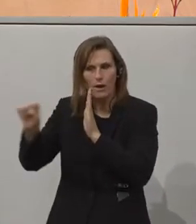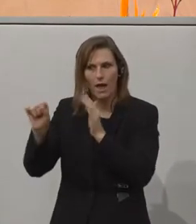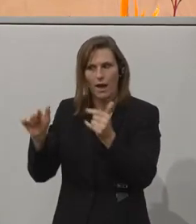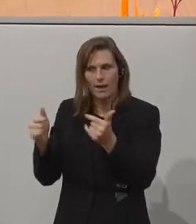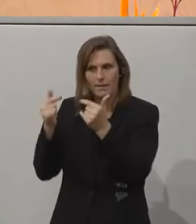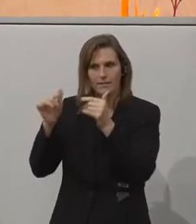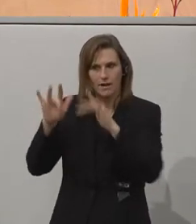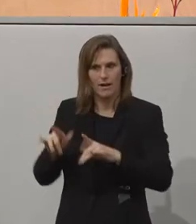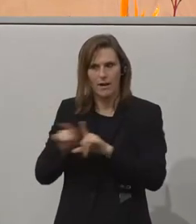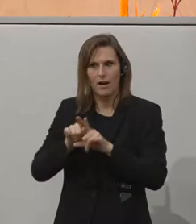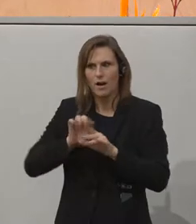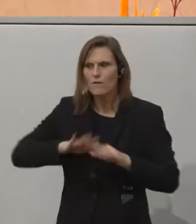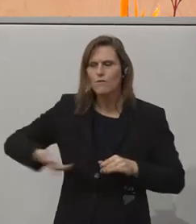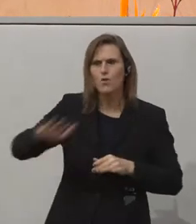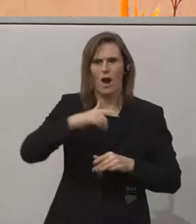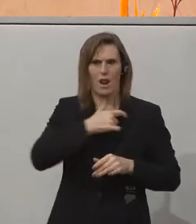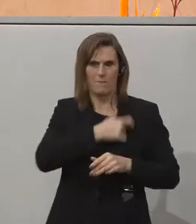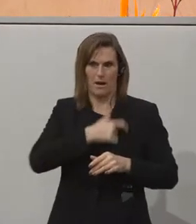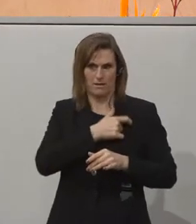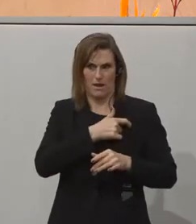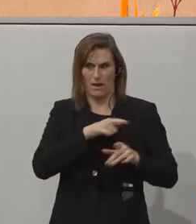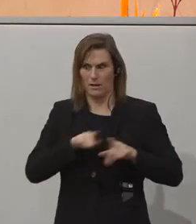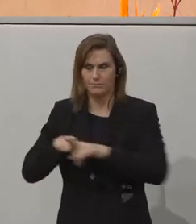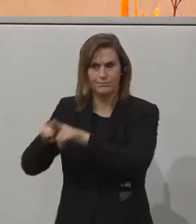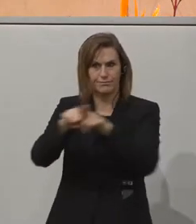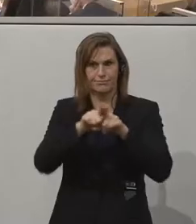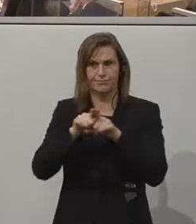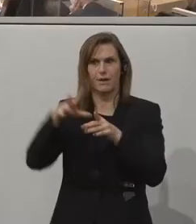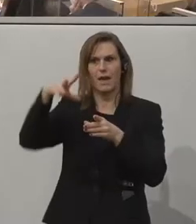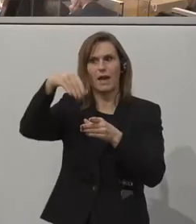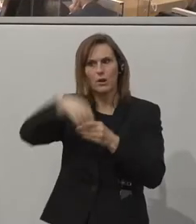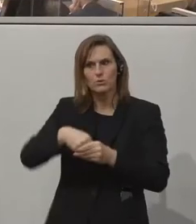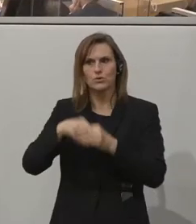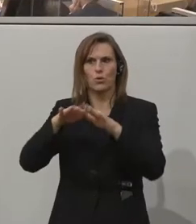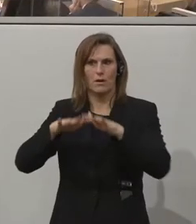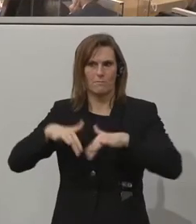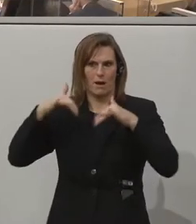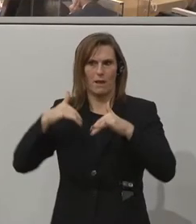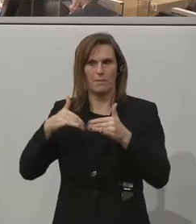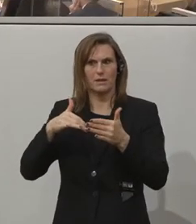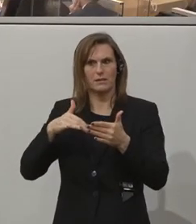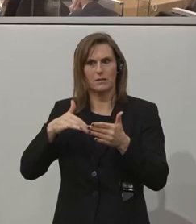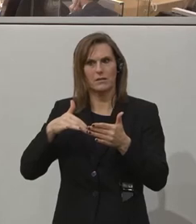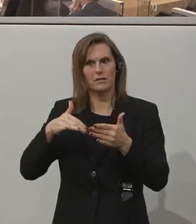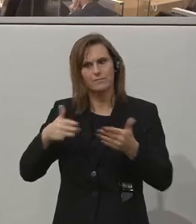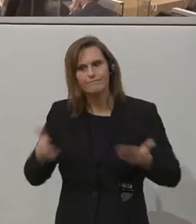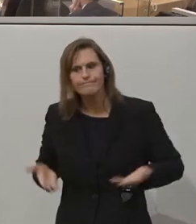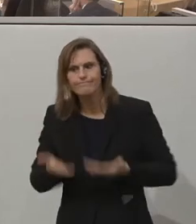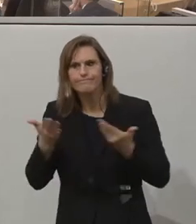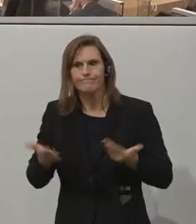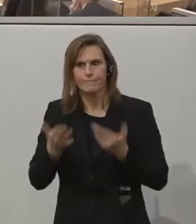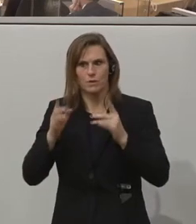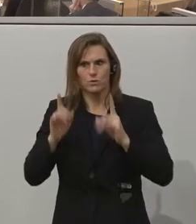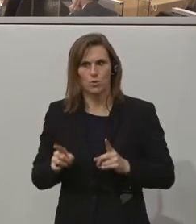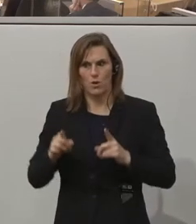Anliegen aller Parteien, diese Inklusion im Parlament voranzutreiben. Und so soll auch unser